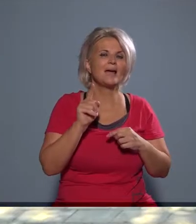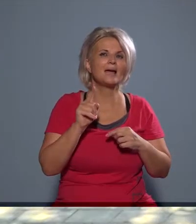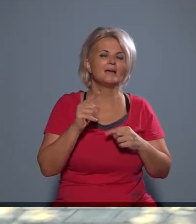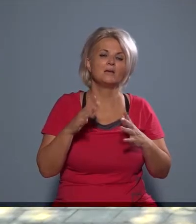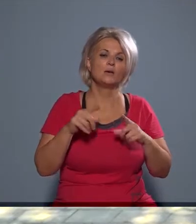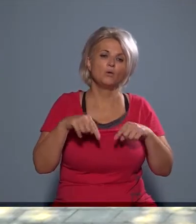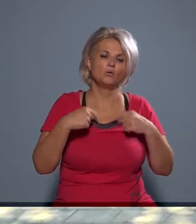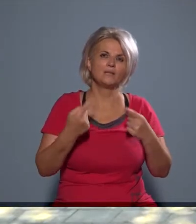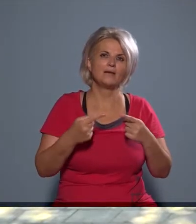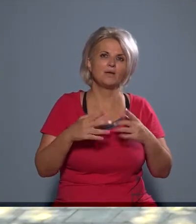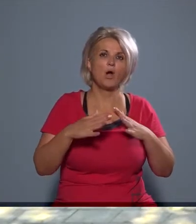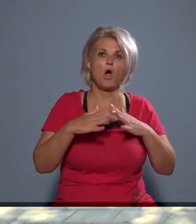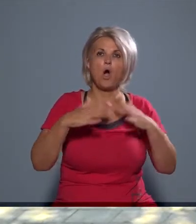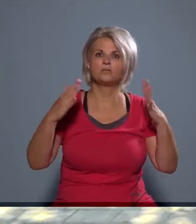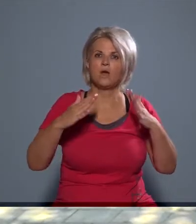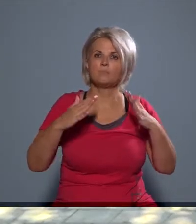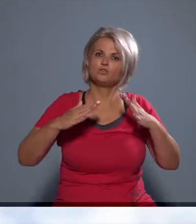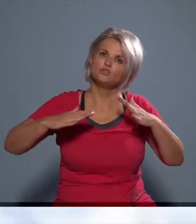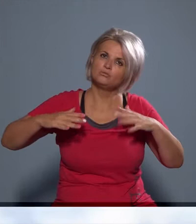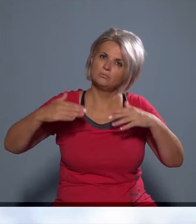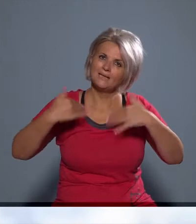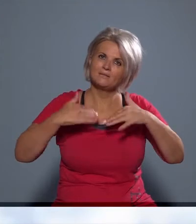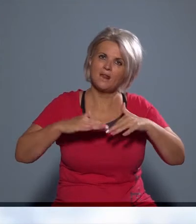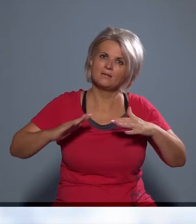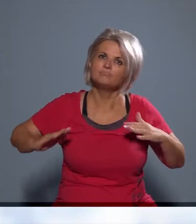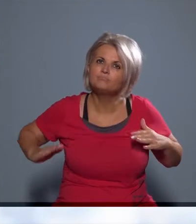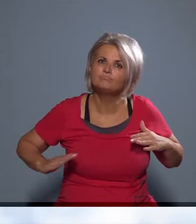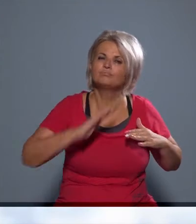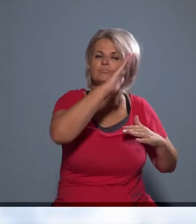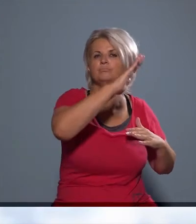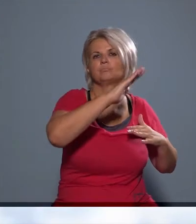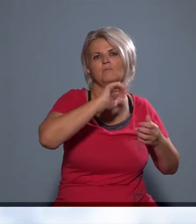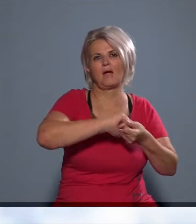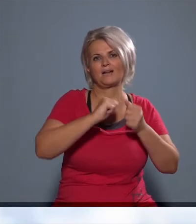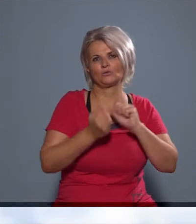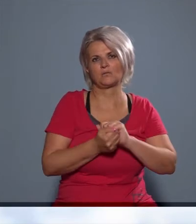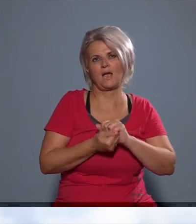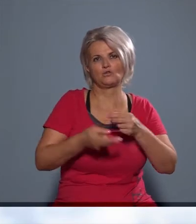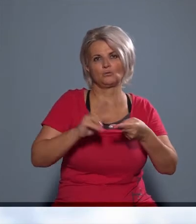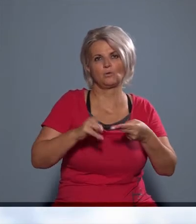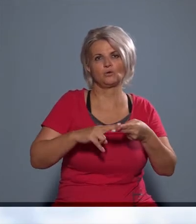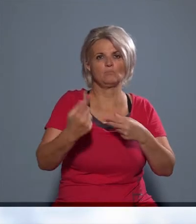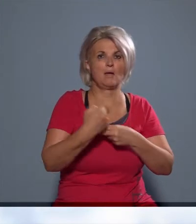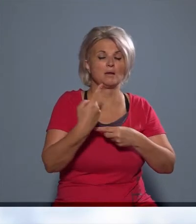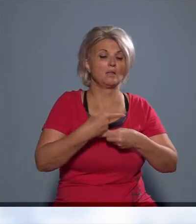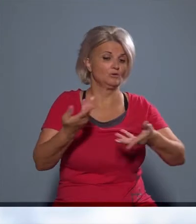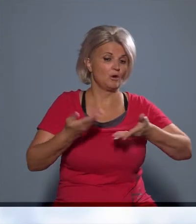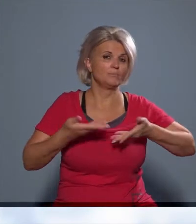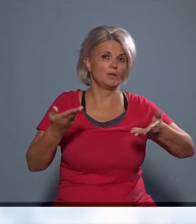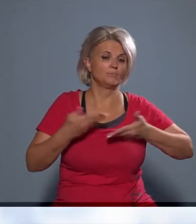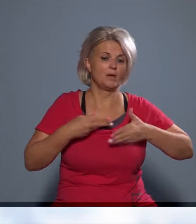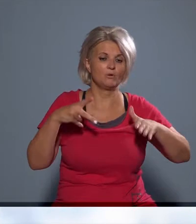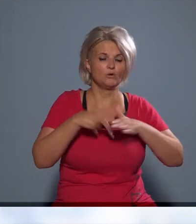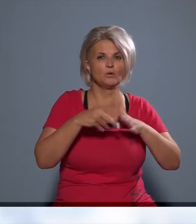de onnantól ilyen óriási meredek emelkedésben, így több megrendelés is, egyéb munkák,